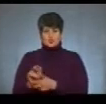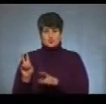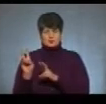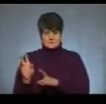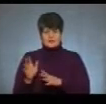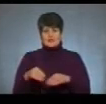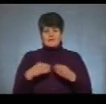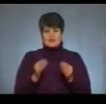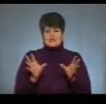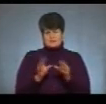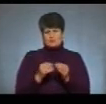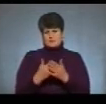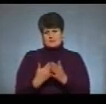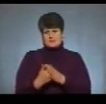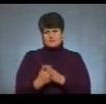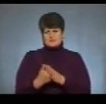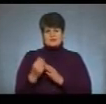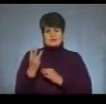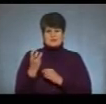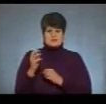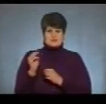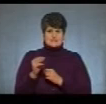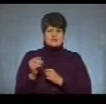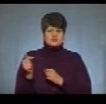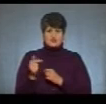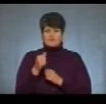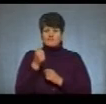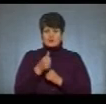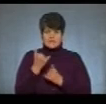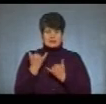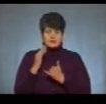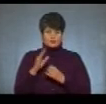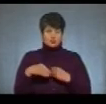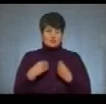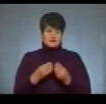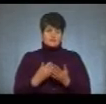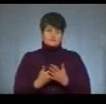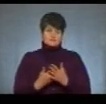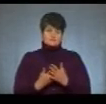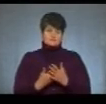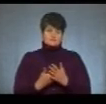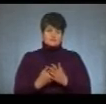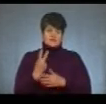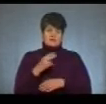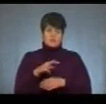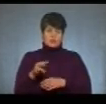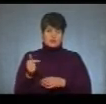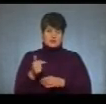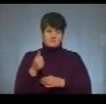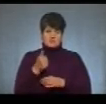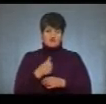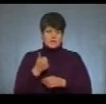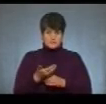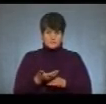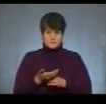давали спільно десь приблизно до 300 тисяч гривень на рік. Зараз вони будуть давати майже 2 мільйона гривень на рік.